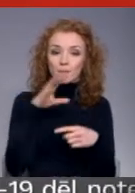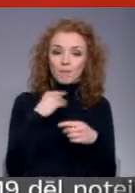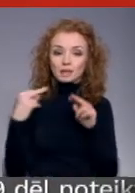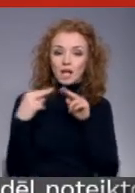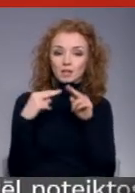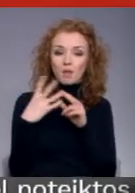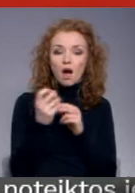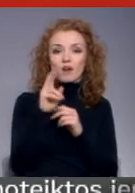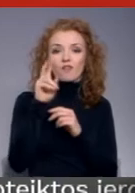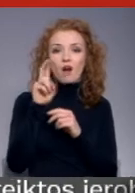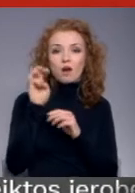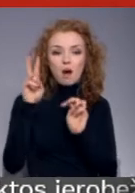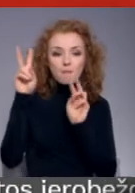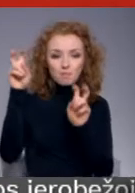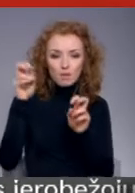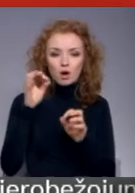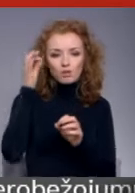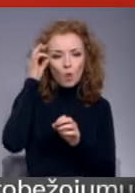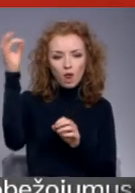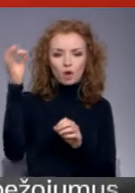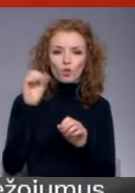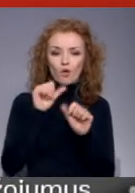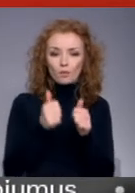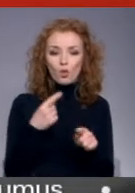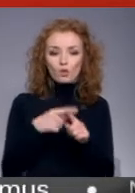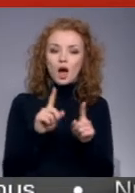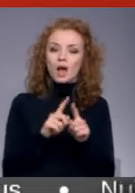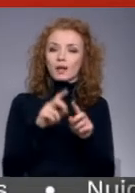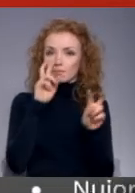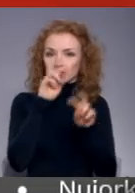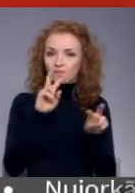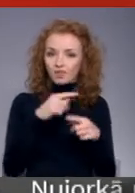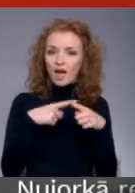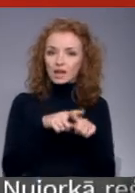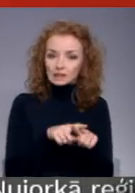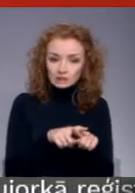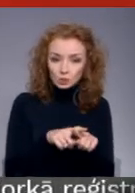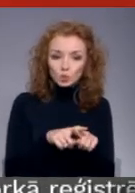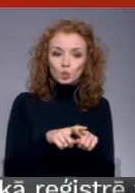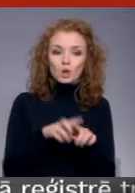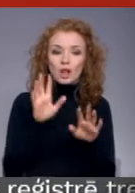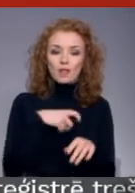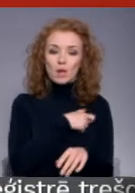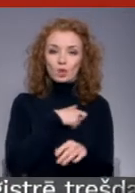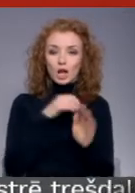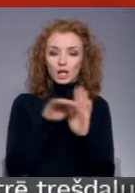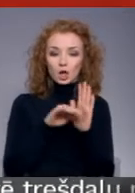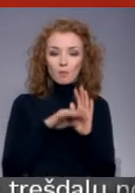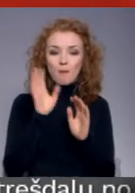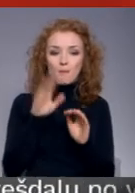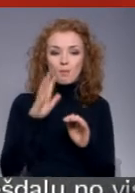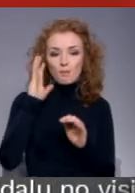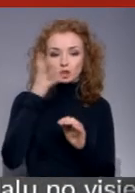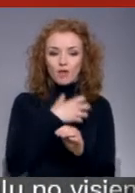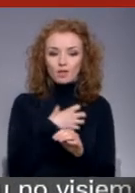juridiski korektu formulējumu un arī taisa tēma atbilstoši teikniskos arīcinājumus, lai deputāti likumā par pašvaldībām noteiktojās